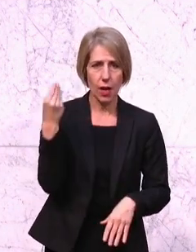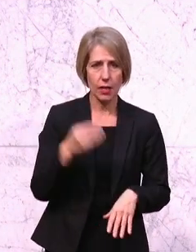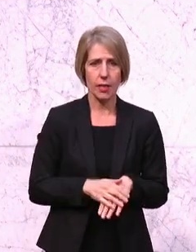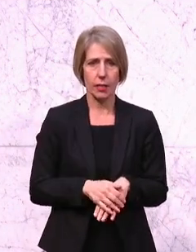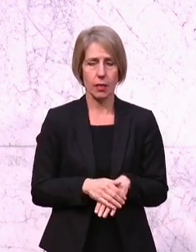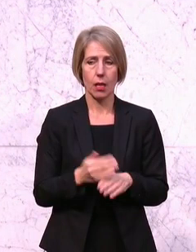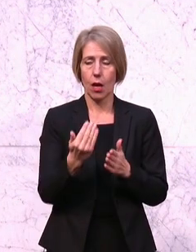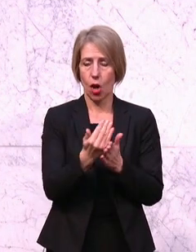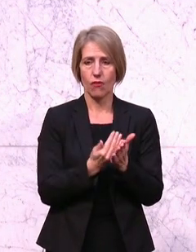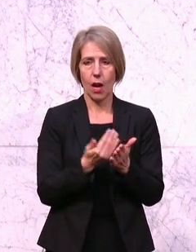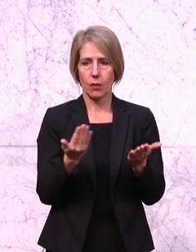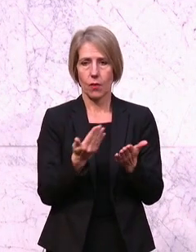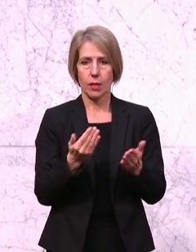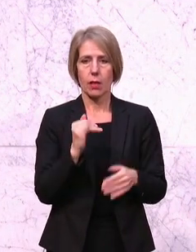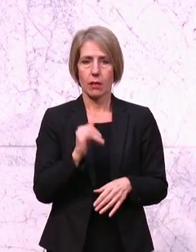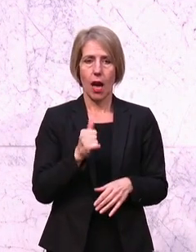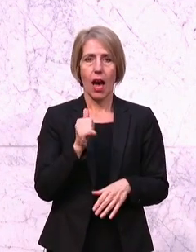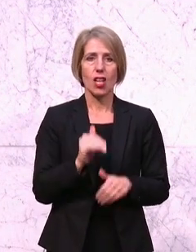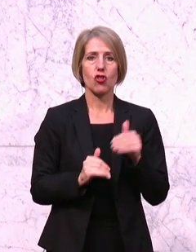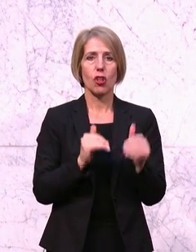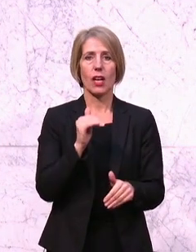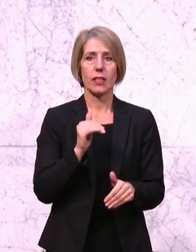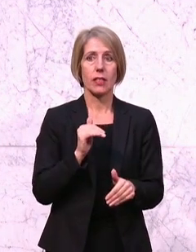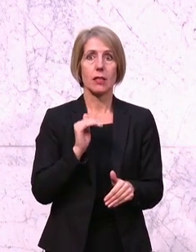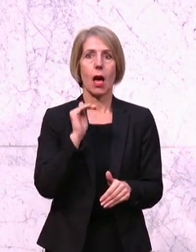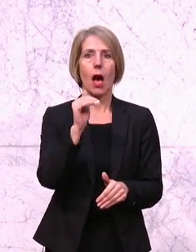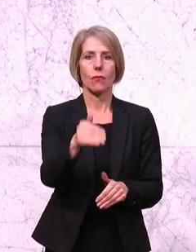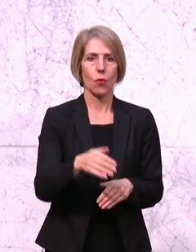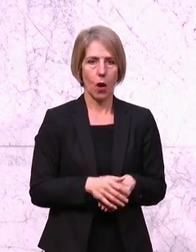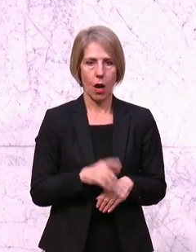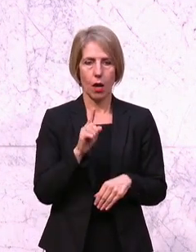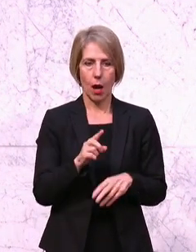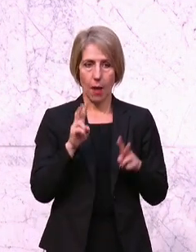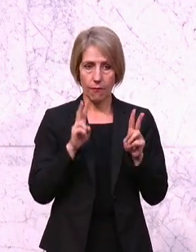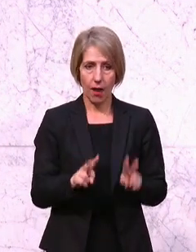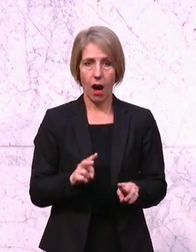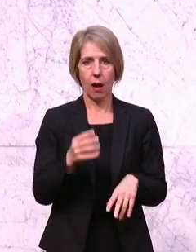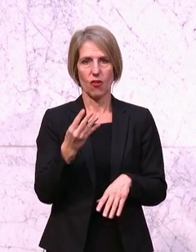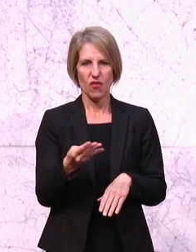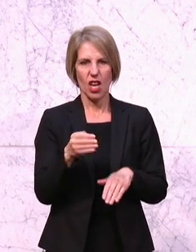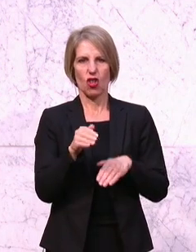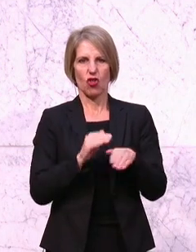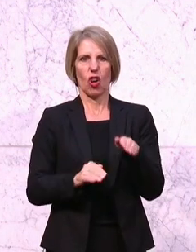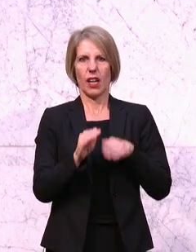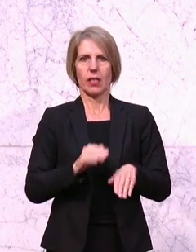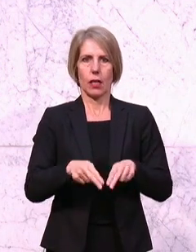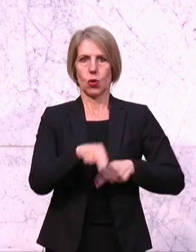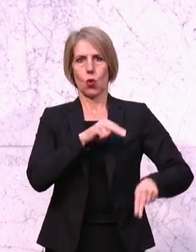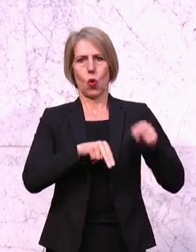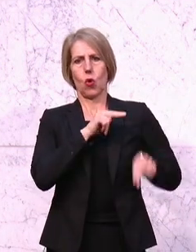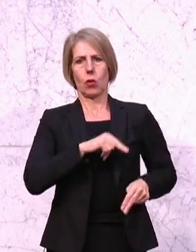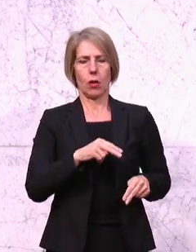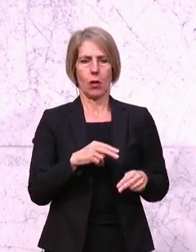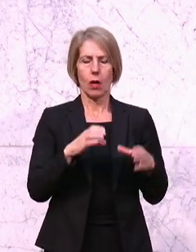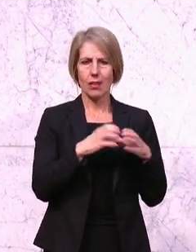ich zu, ein Schritt nach vorn, aber vier Schritte in letzter Konsequenz zurück, weil Kategorie, Richtwert,